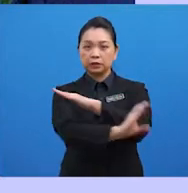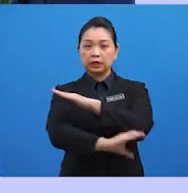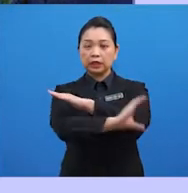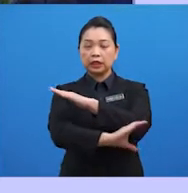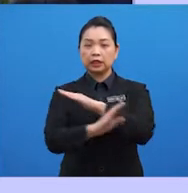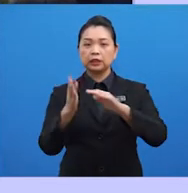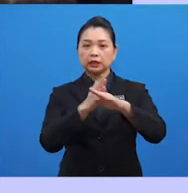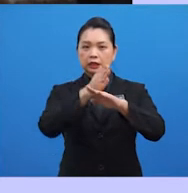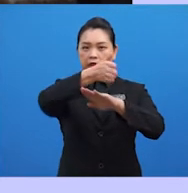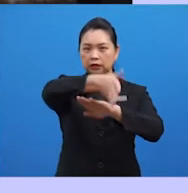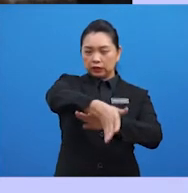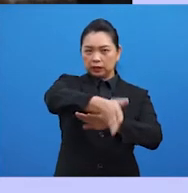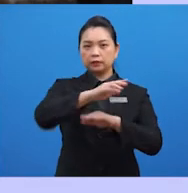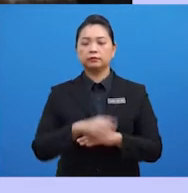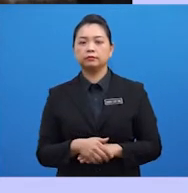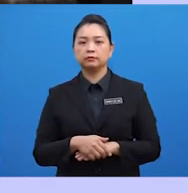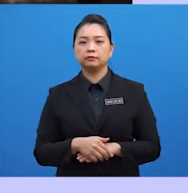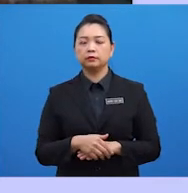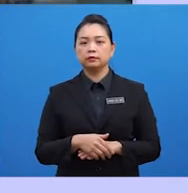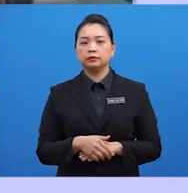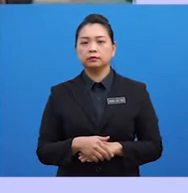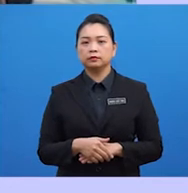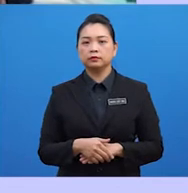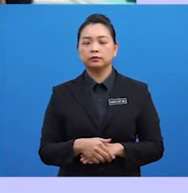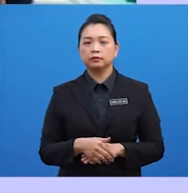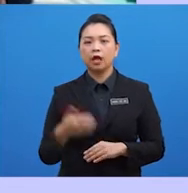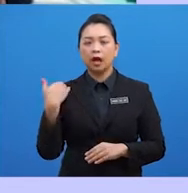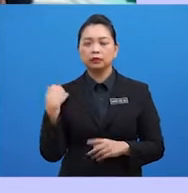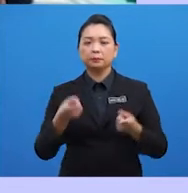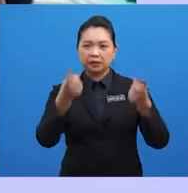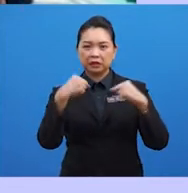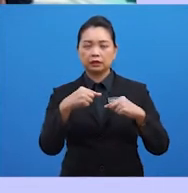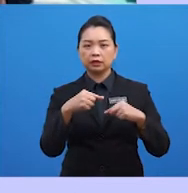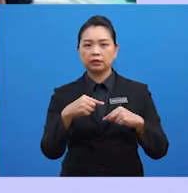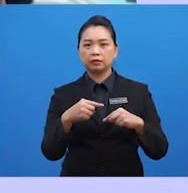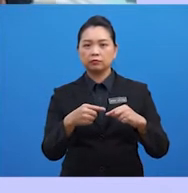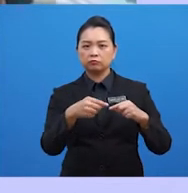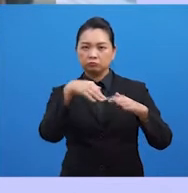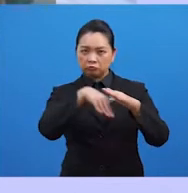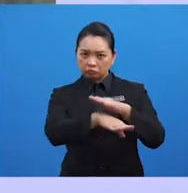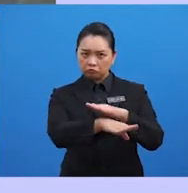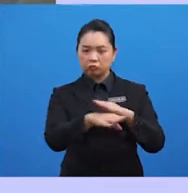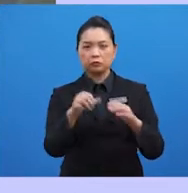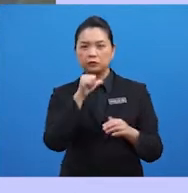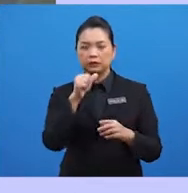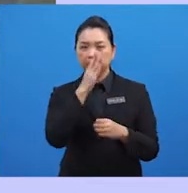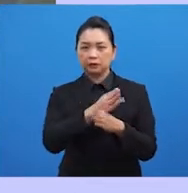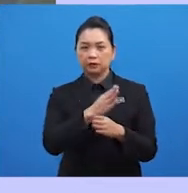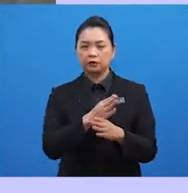masalah penyudupan, masalah pendatang tanpa izin, masalah jerebu,